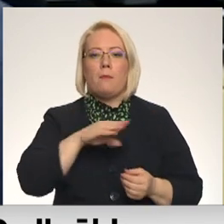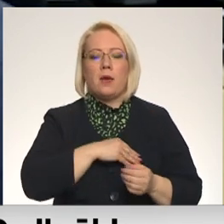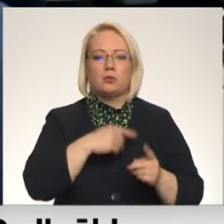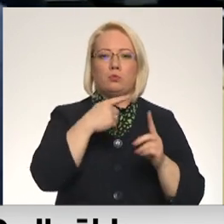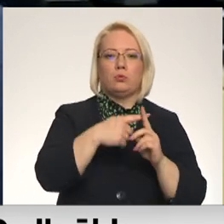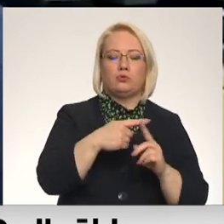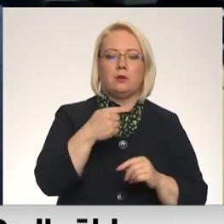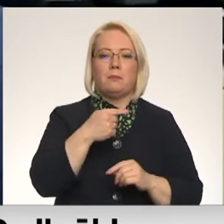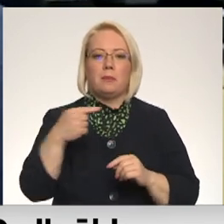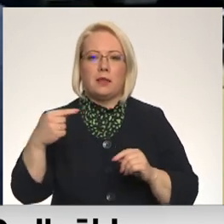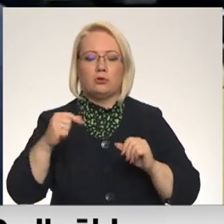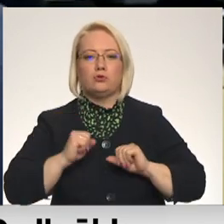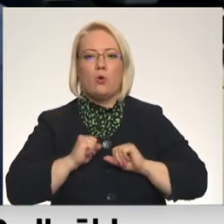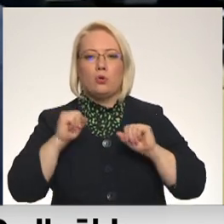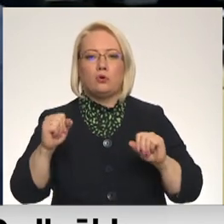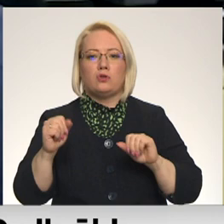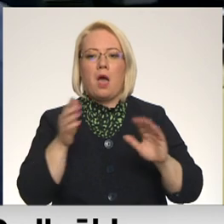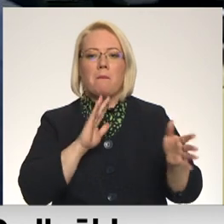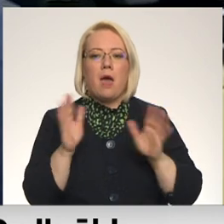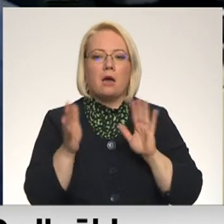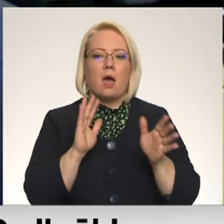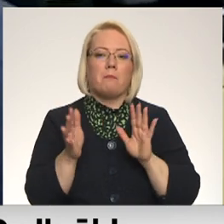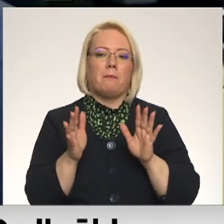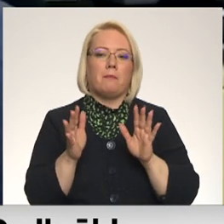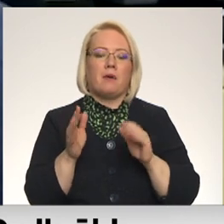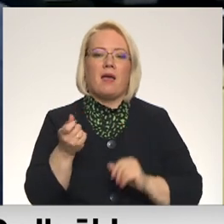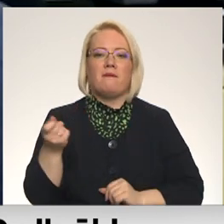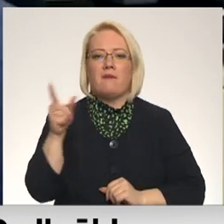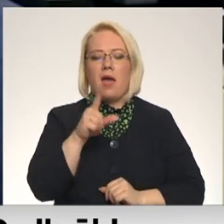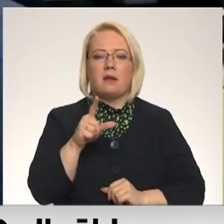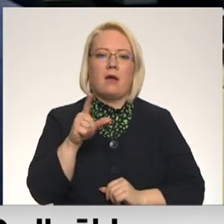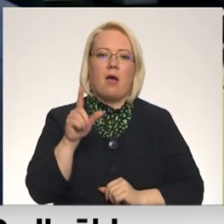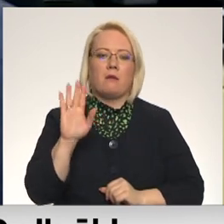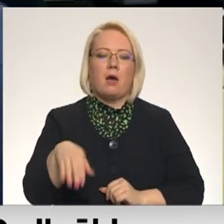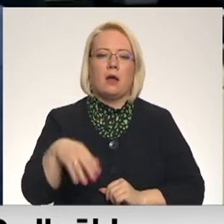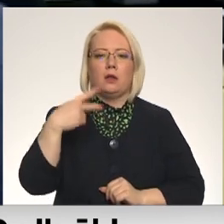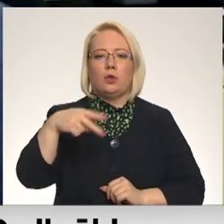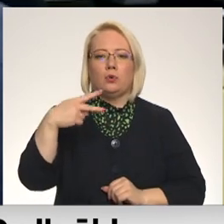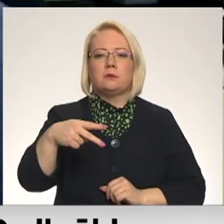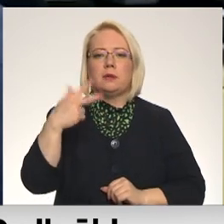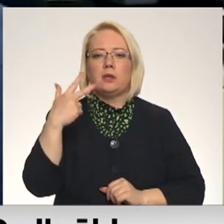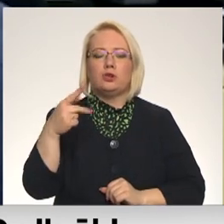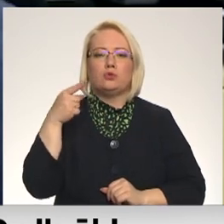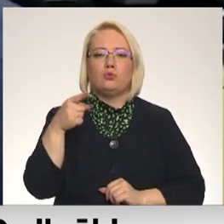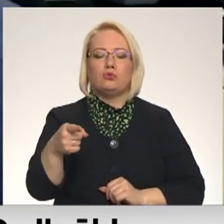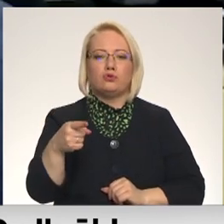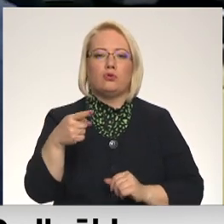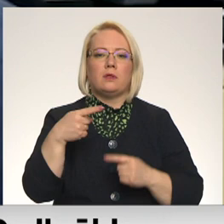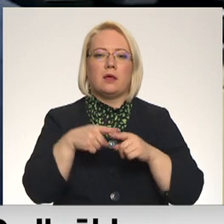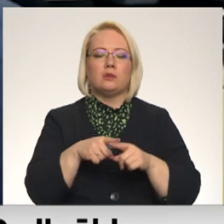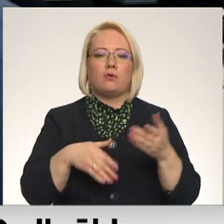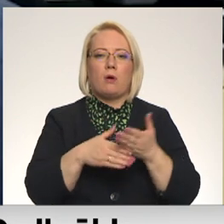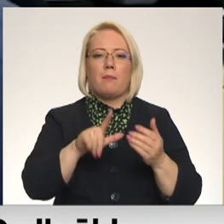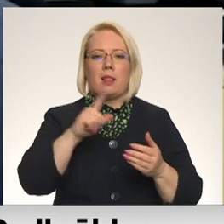mīnus nodrošinām apmēram vairāk kā 23 tūkstošu tehnisko palīgu